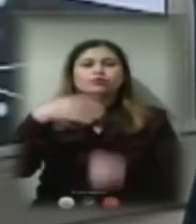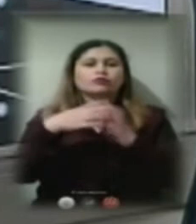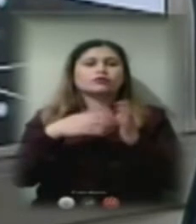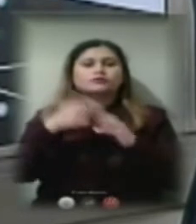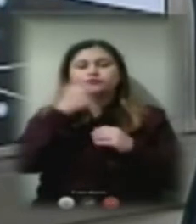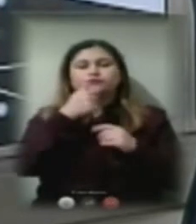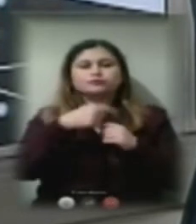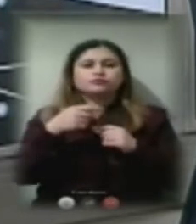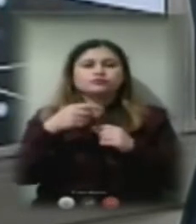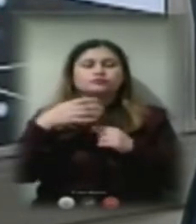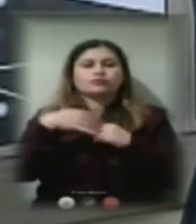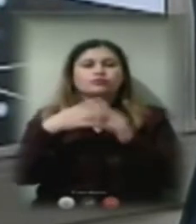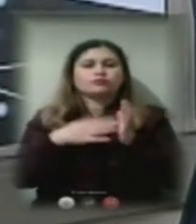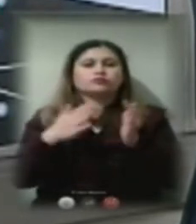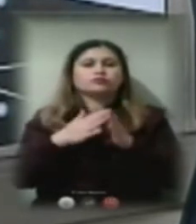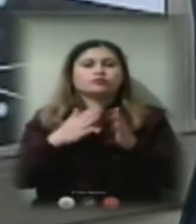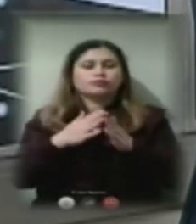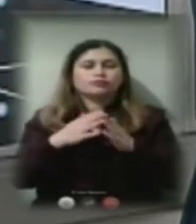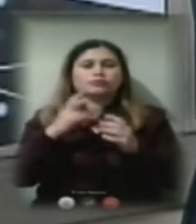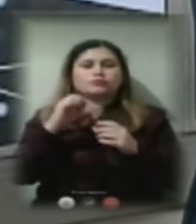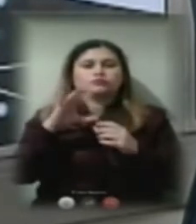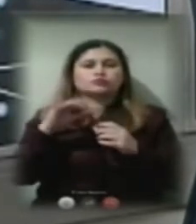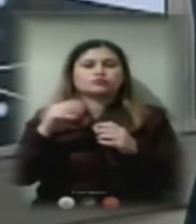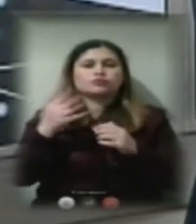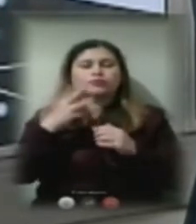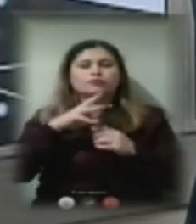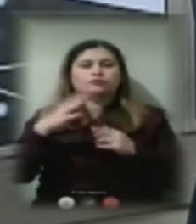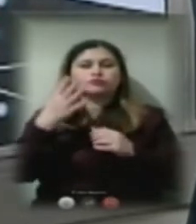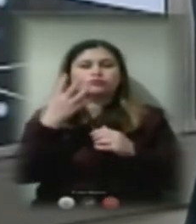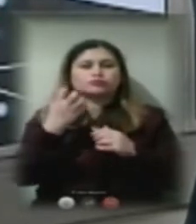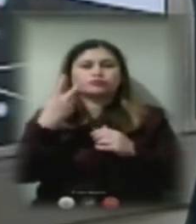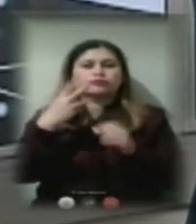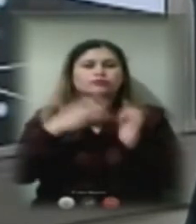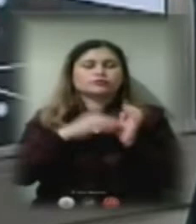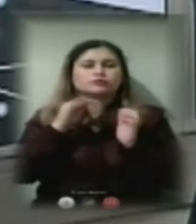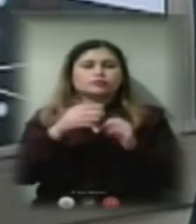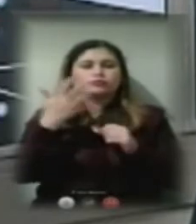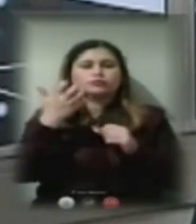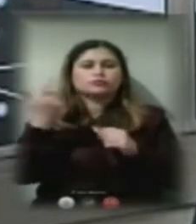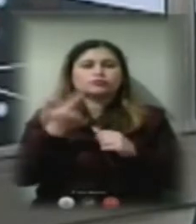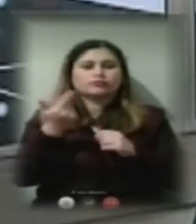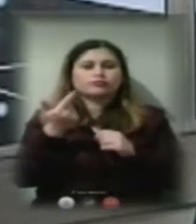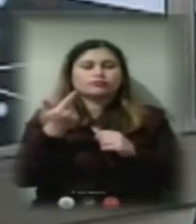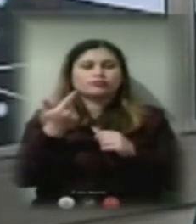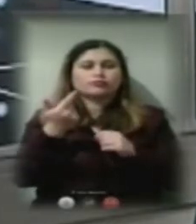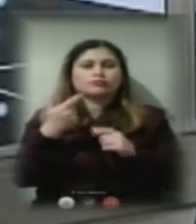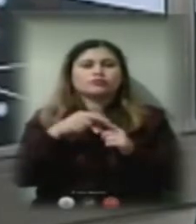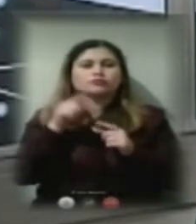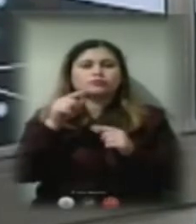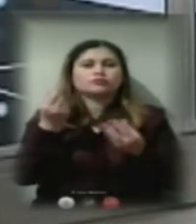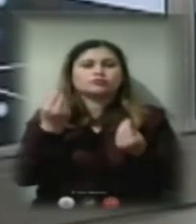житлових будинків на суму 5 мільйонів 428 тисяч 500 гривень. Це ті кошти, які